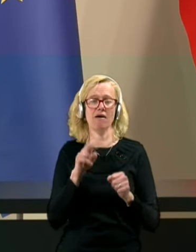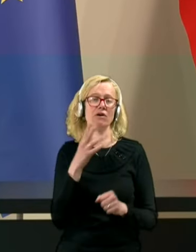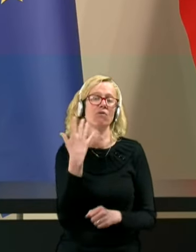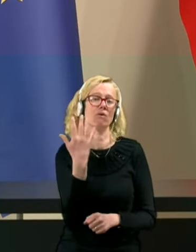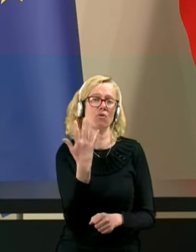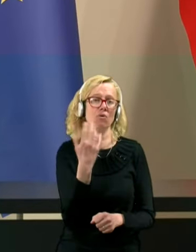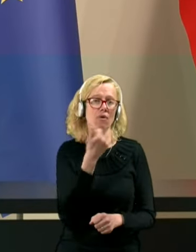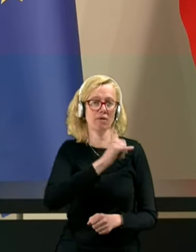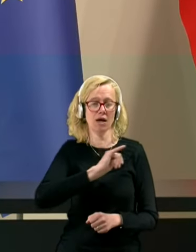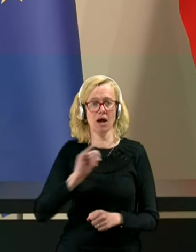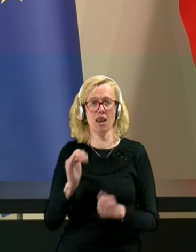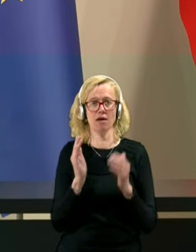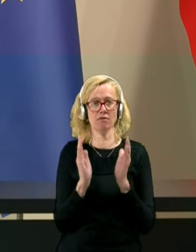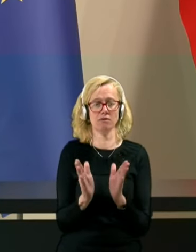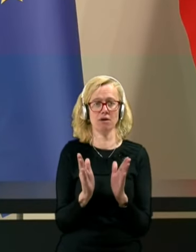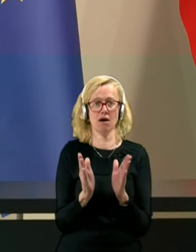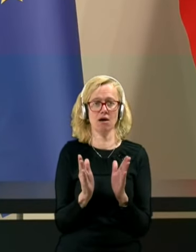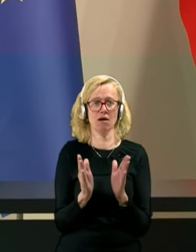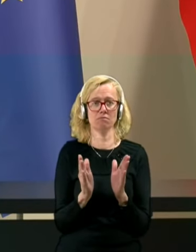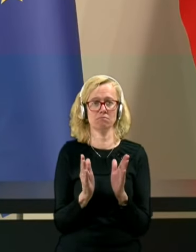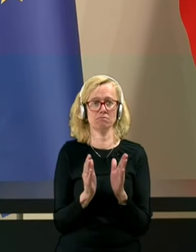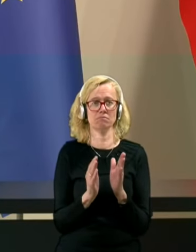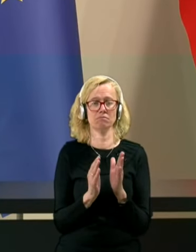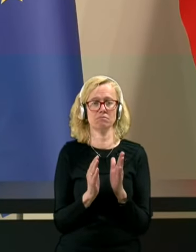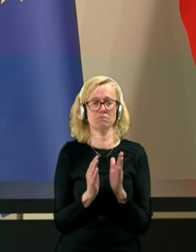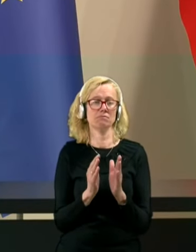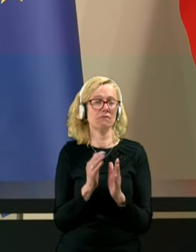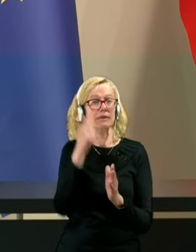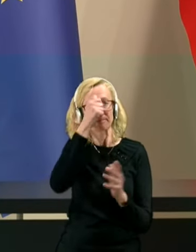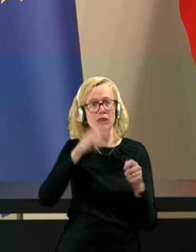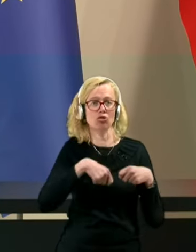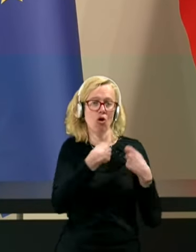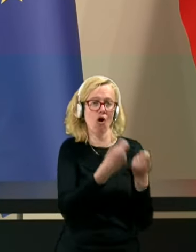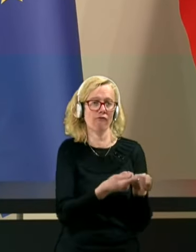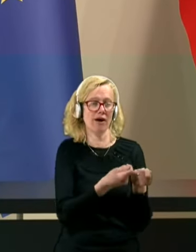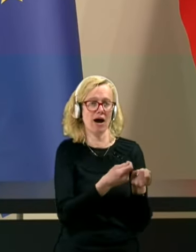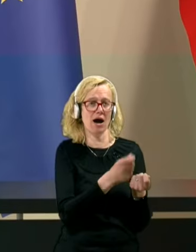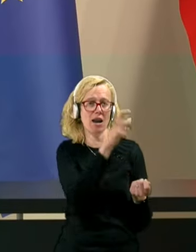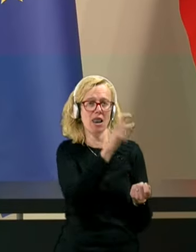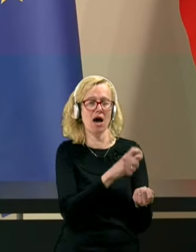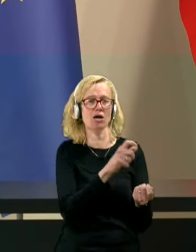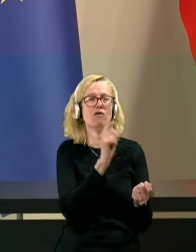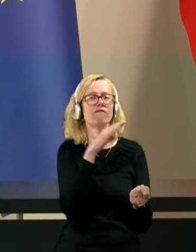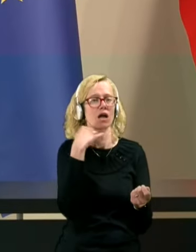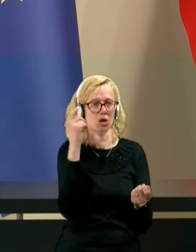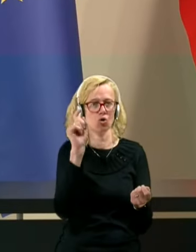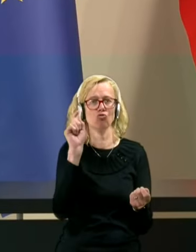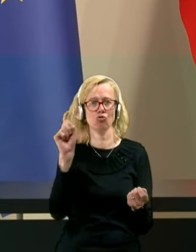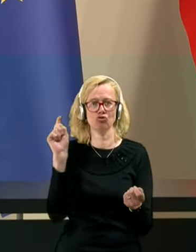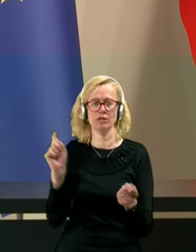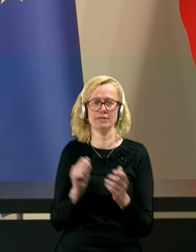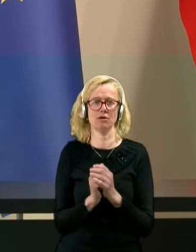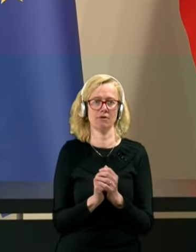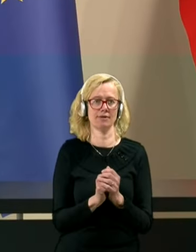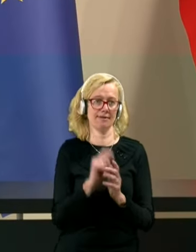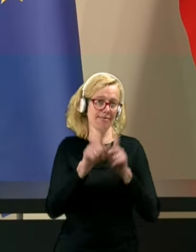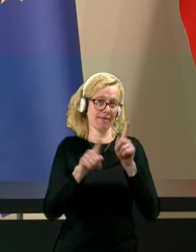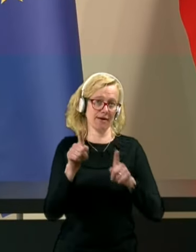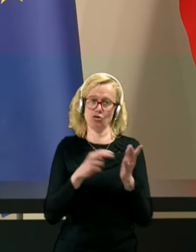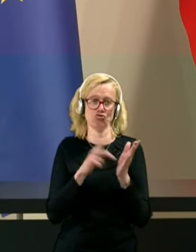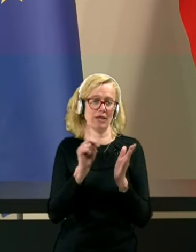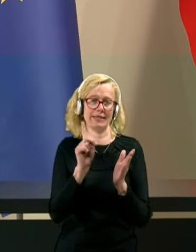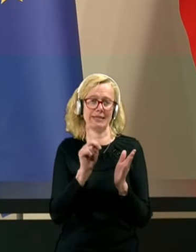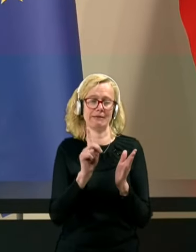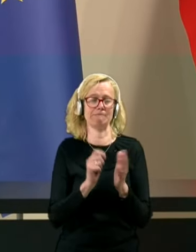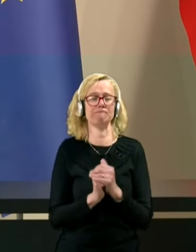enega leta imenovala veliko tožilcev. Nekatere še ni,